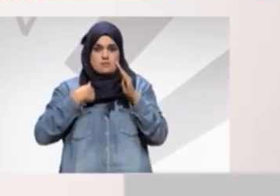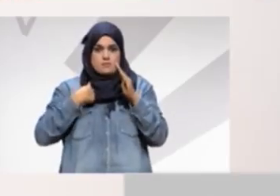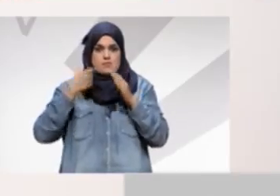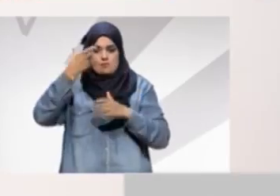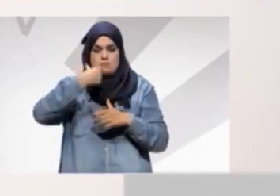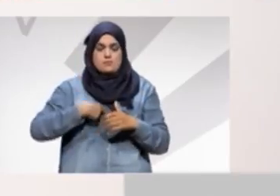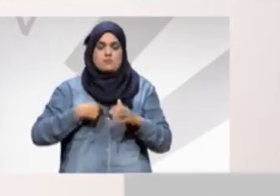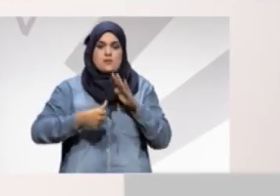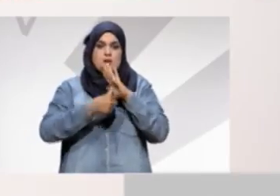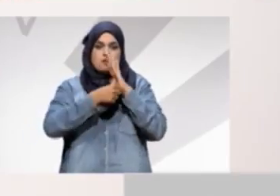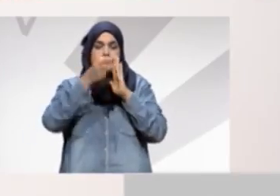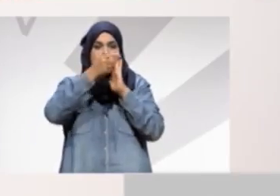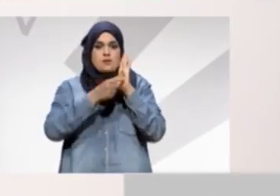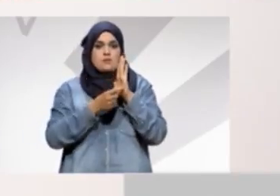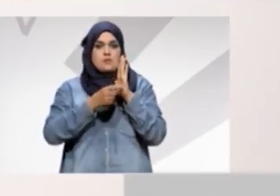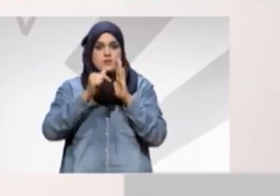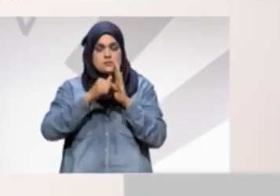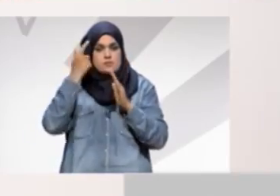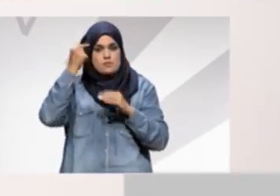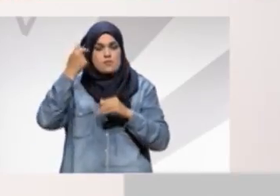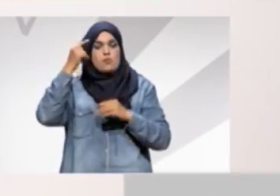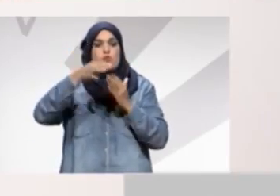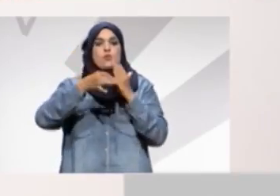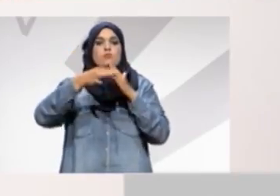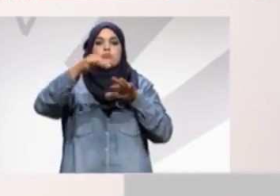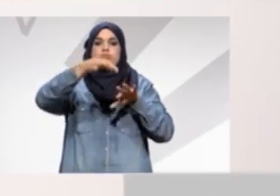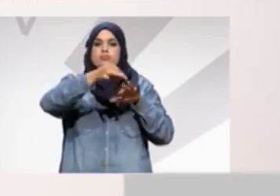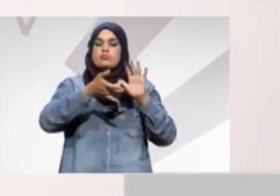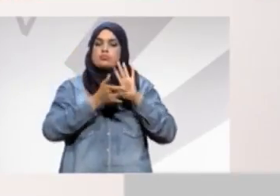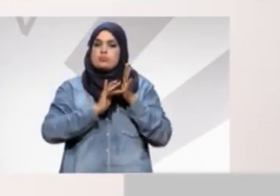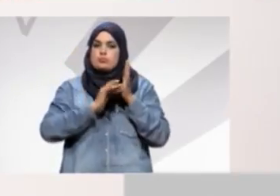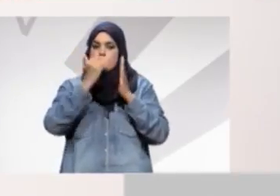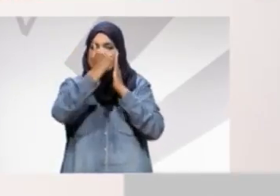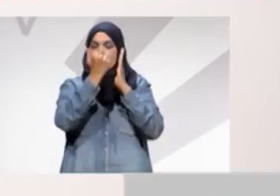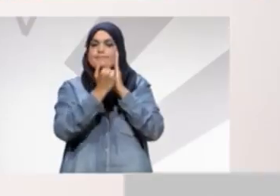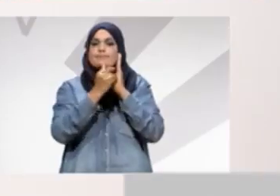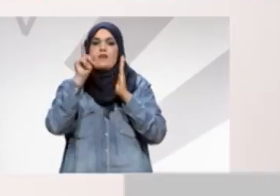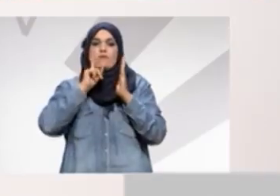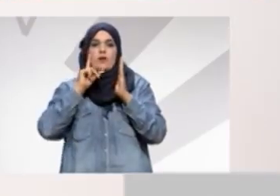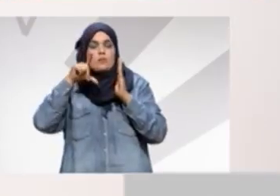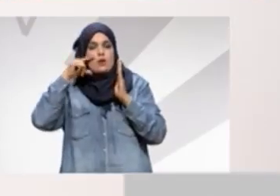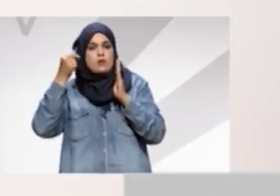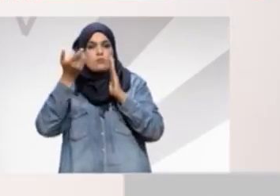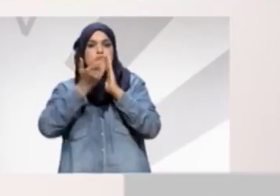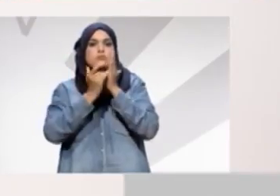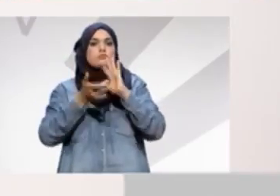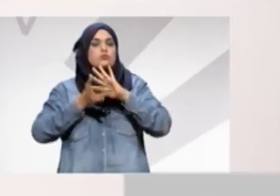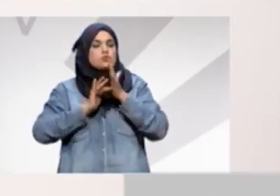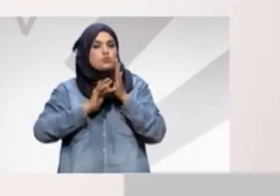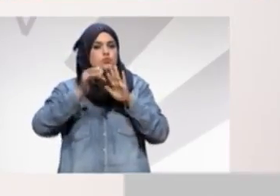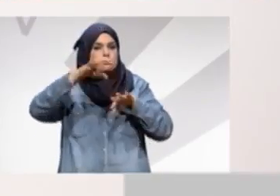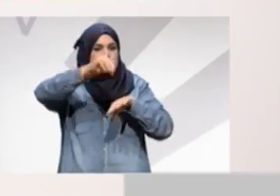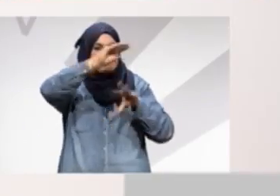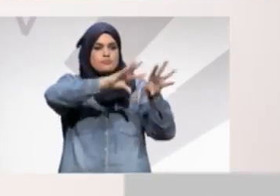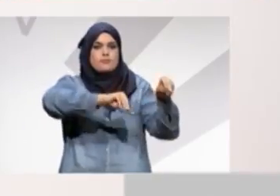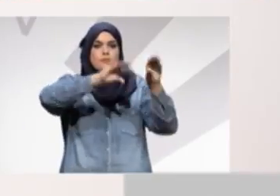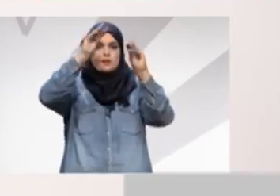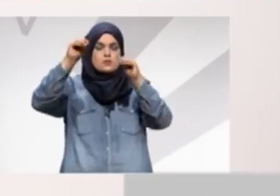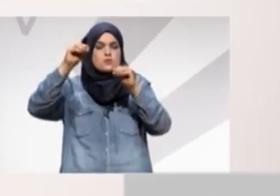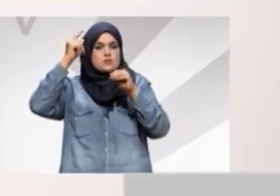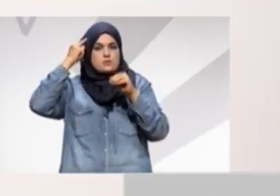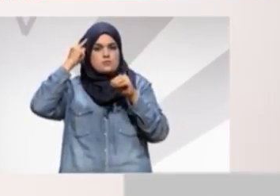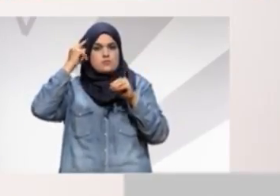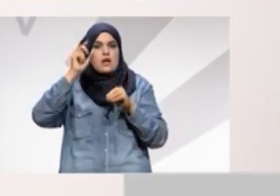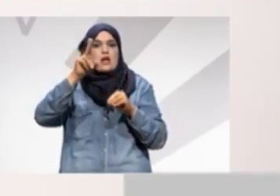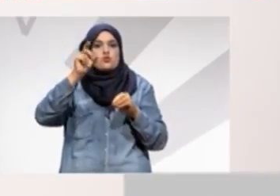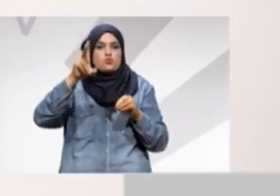فيها نبيها من باب حر فيها سلاحة طرابلسي والسيد حسين فيها حنان من الملسين فيها محمد الفتحلي من حي الزهور فيها